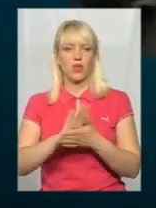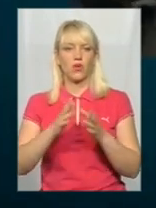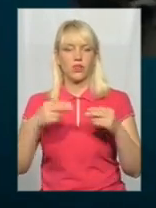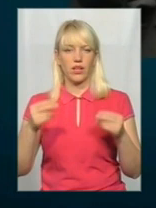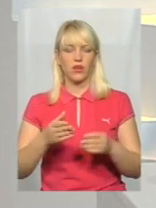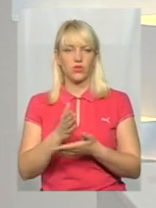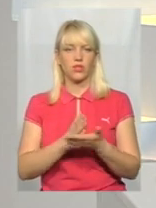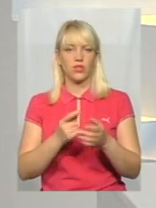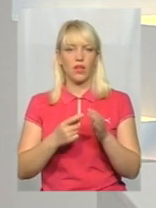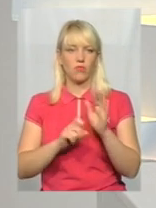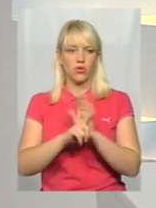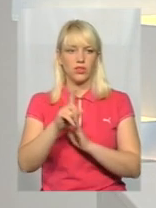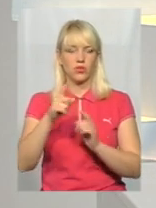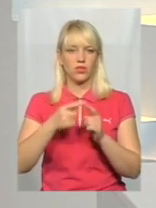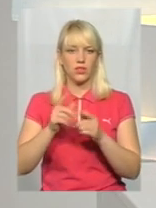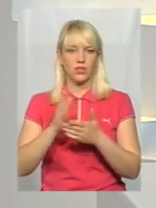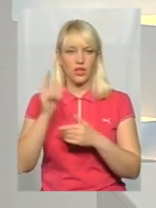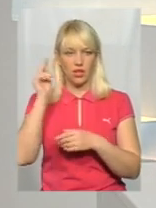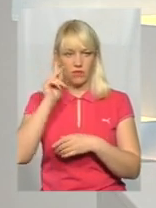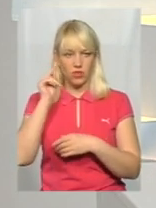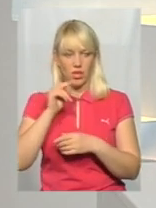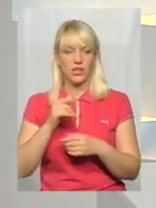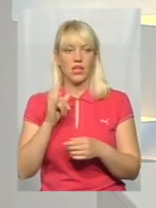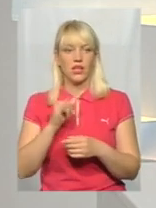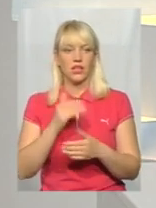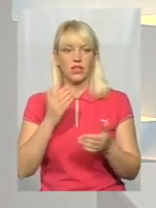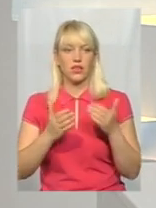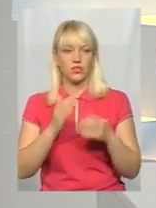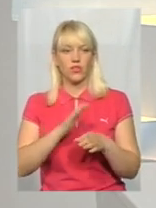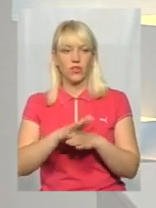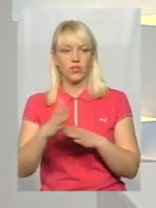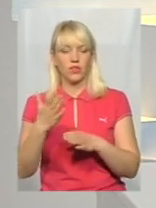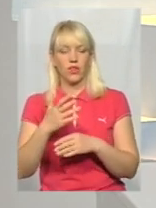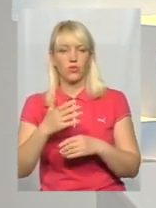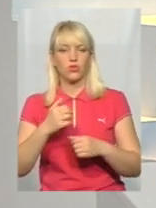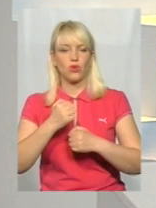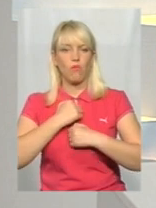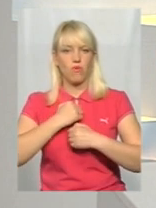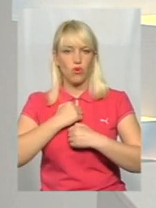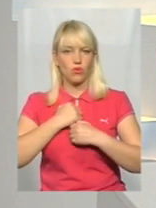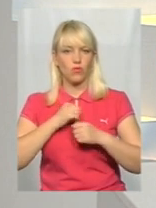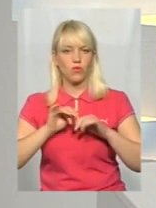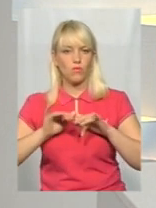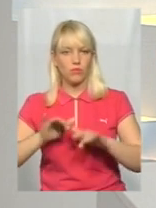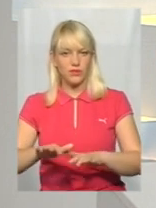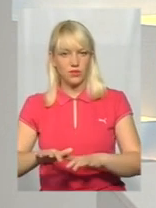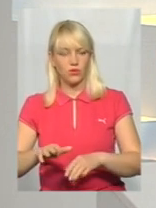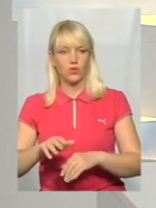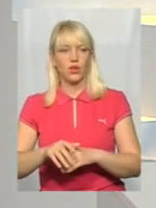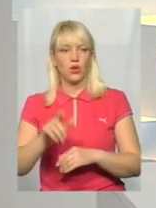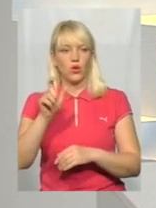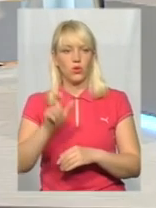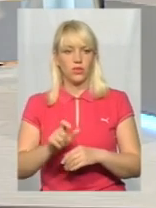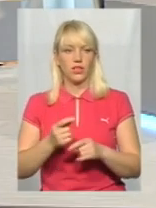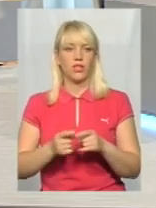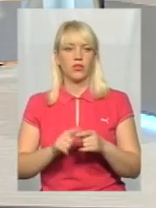початку, це є навчання, і якщо виконує вже якусь бойову місію людина,